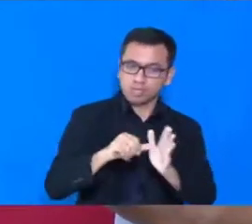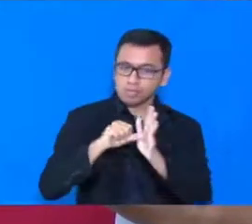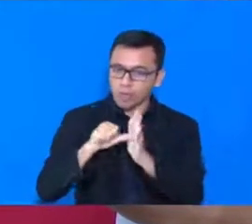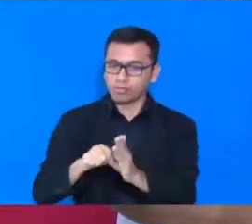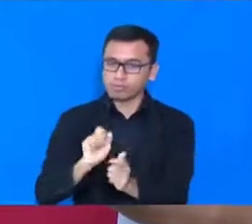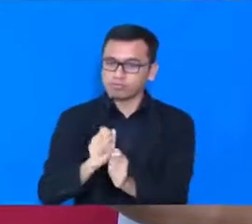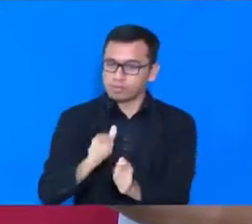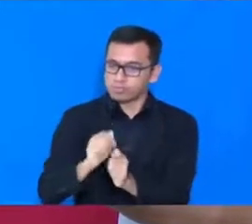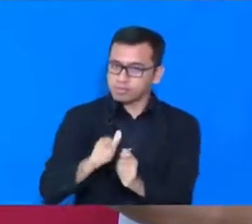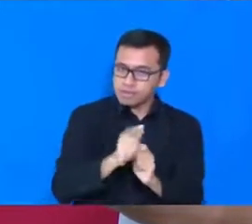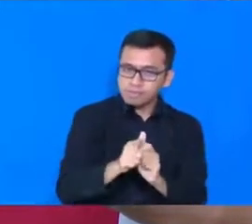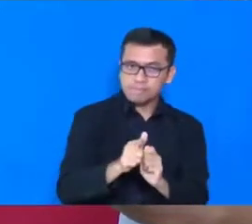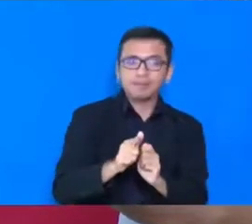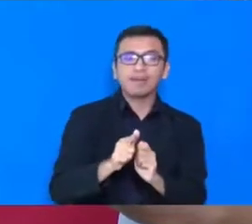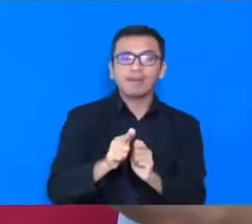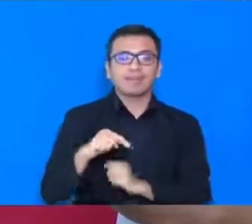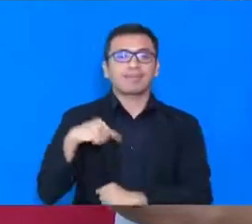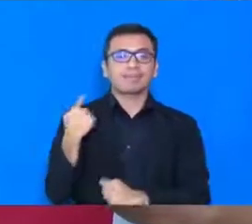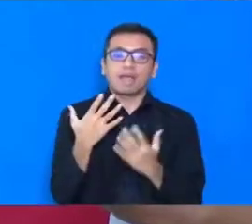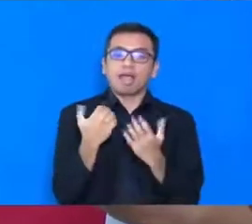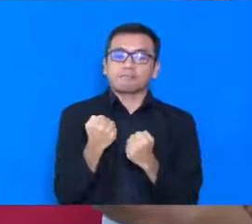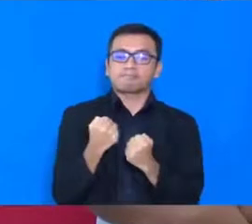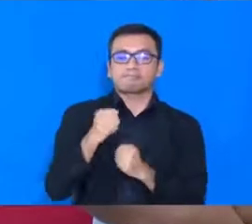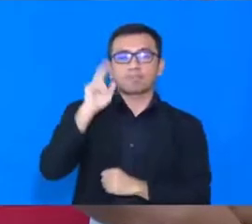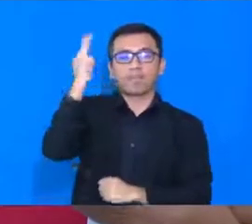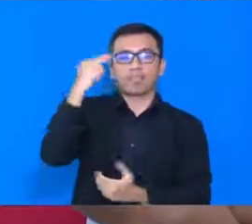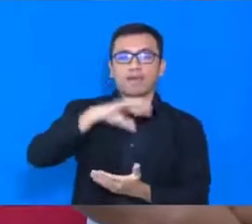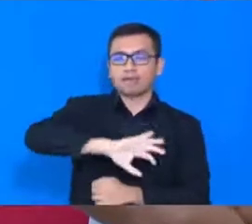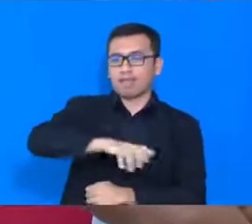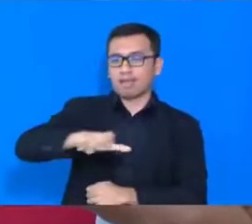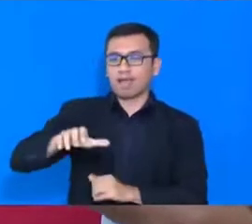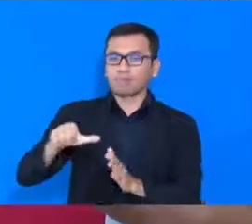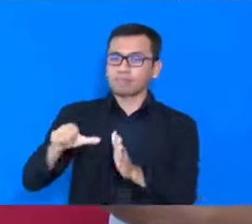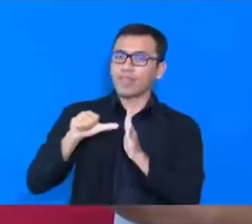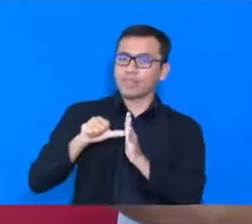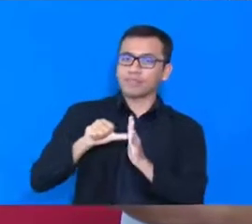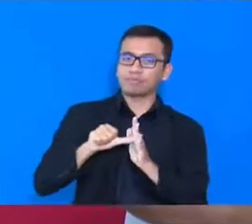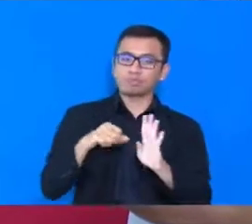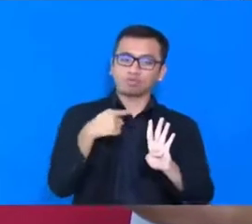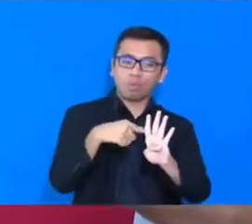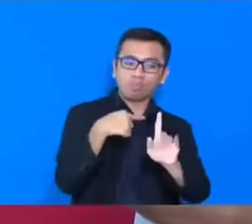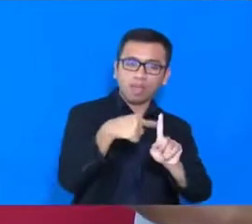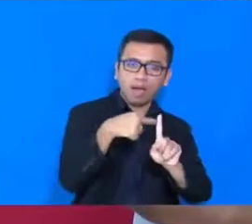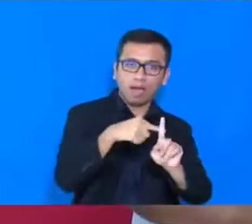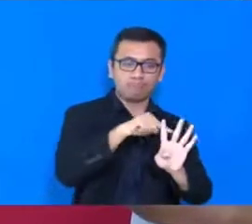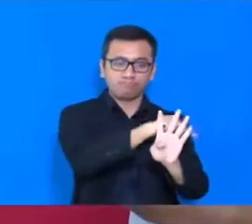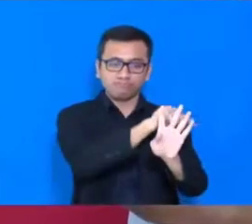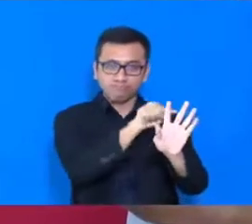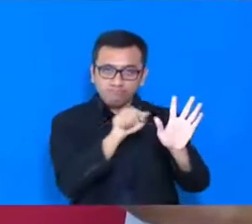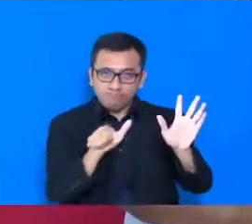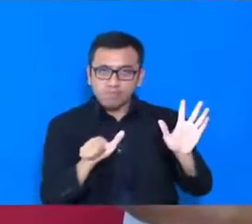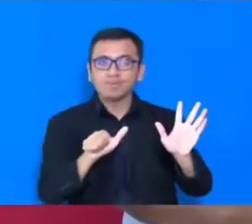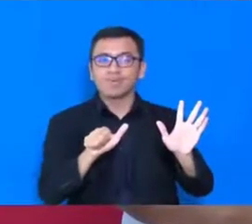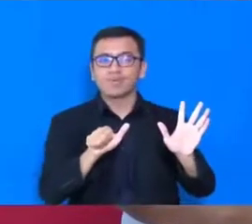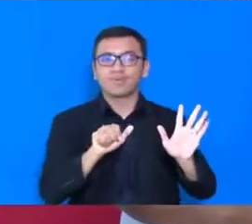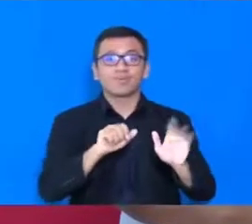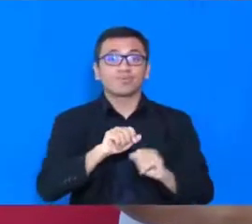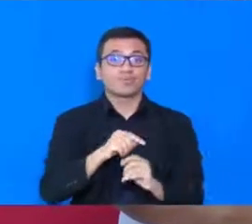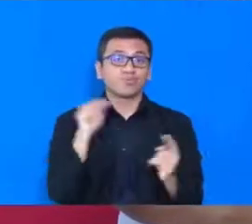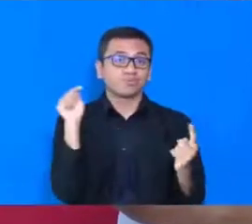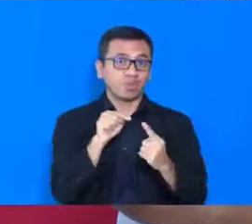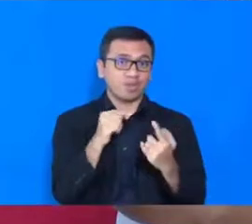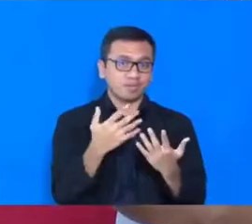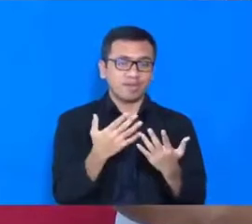pemerintah daerah, para kepala daerah, juga melengkapi, program-program tersebut, untuk lebih, meyakinkan lagi, bagi seluruh